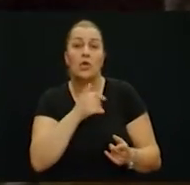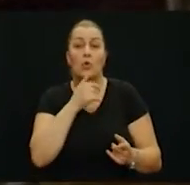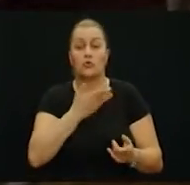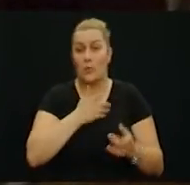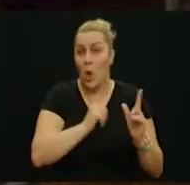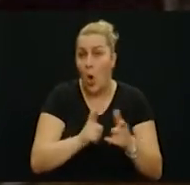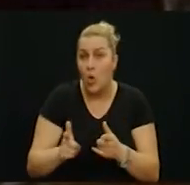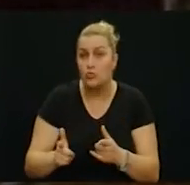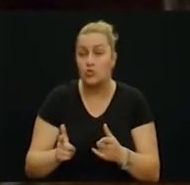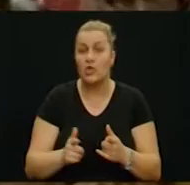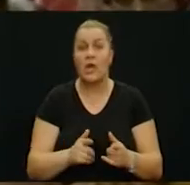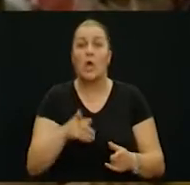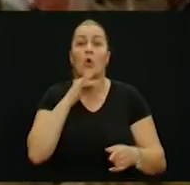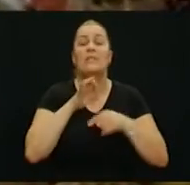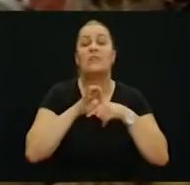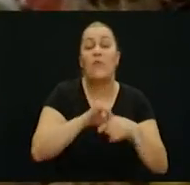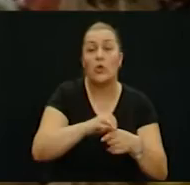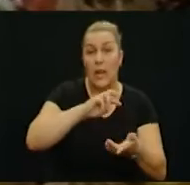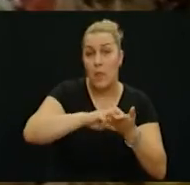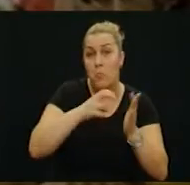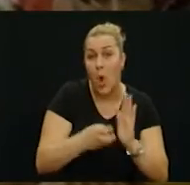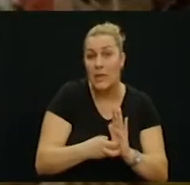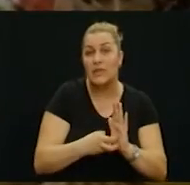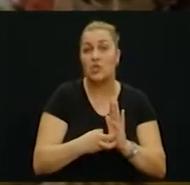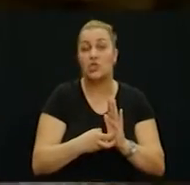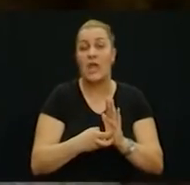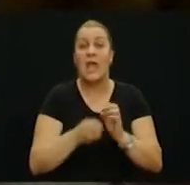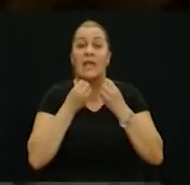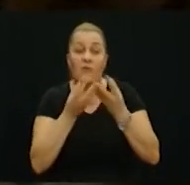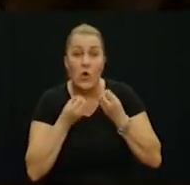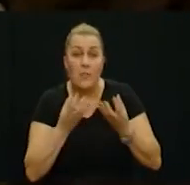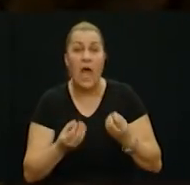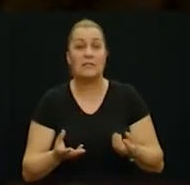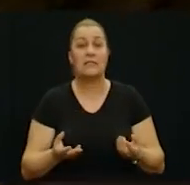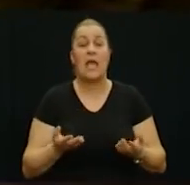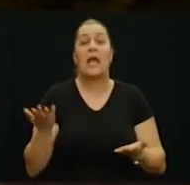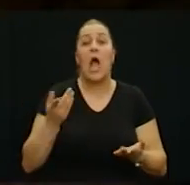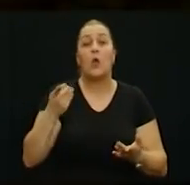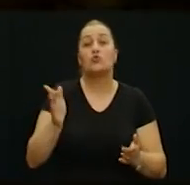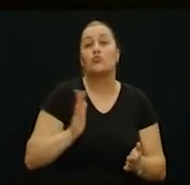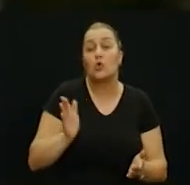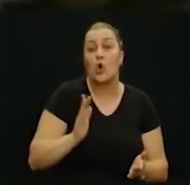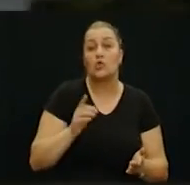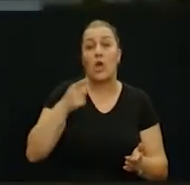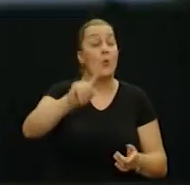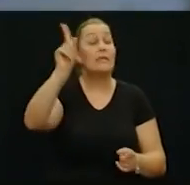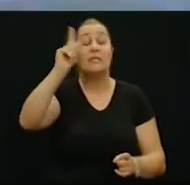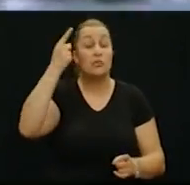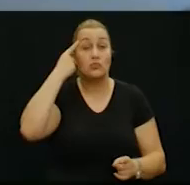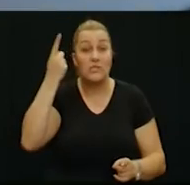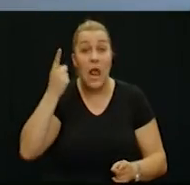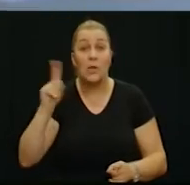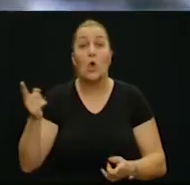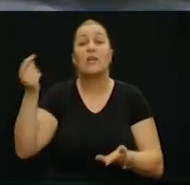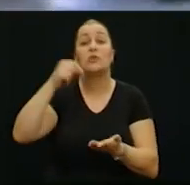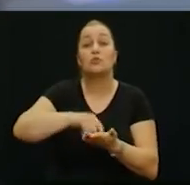koji su dobili oružje zato što su ugroženi, koji su dobili političke informacije kako su ugroženi. Nisu ni znali da